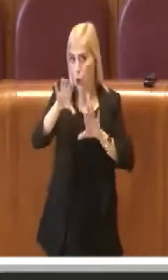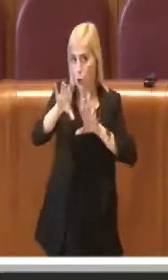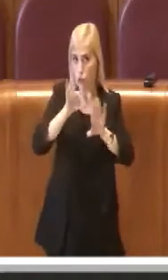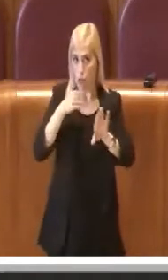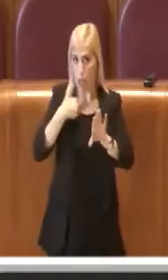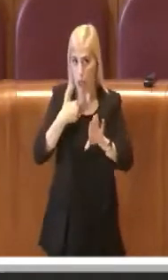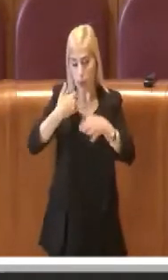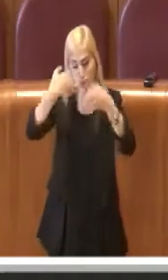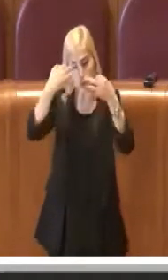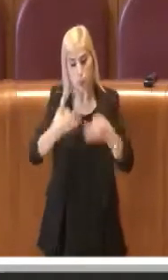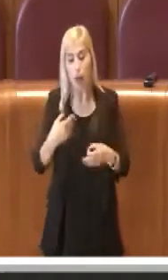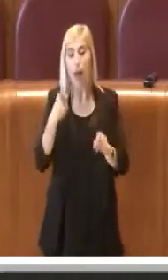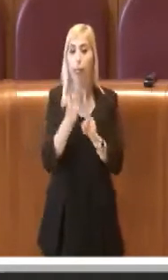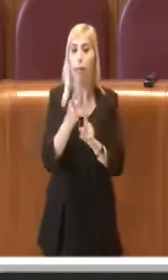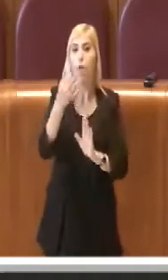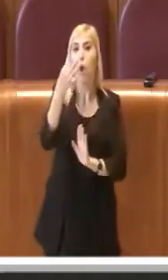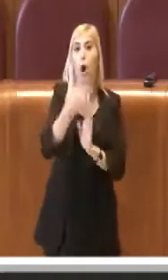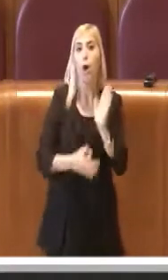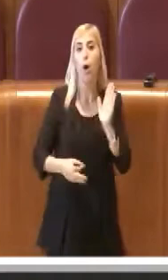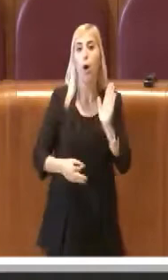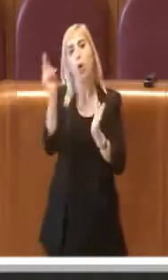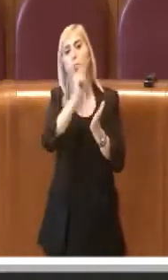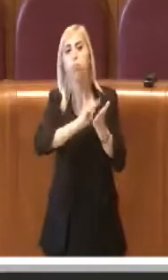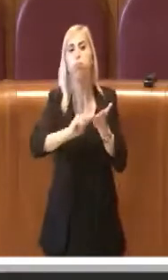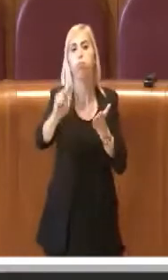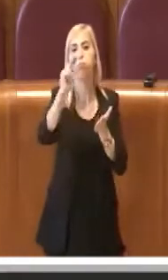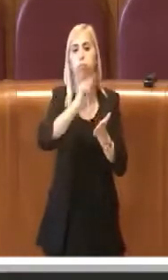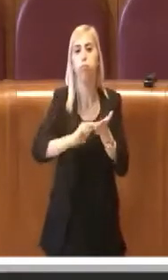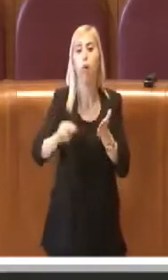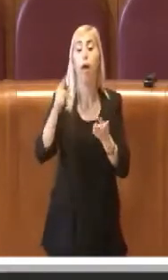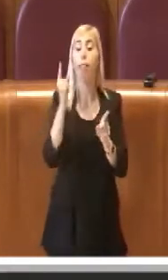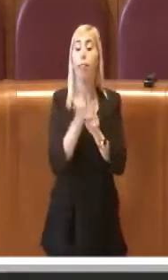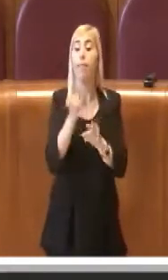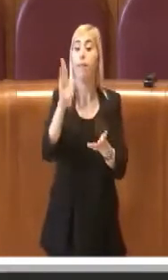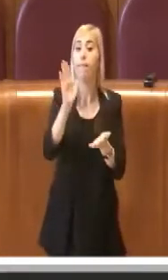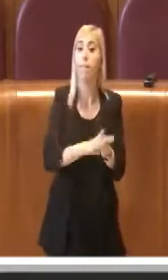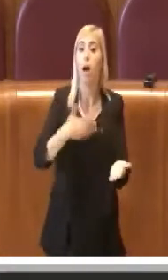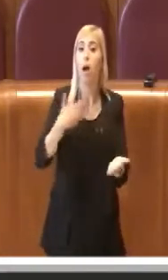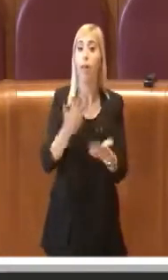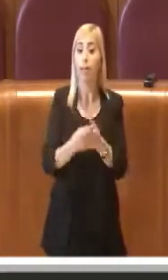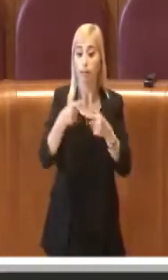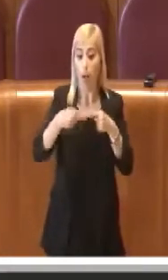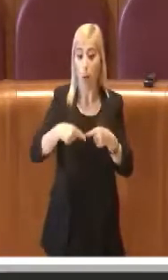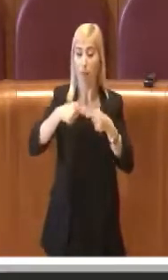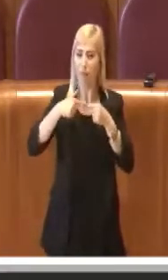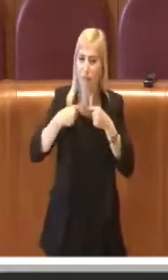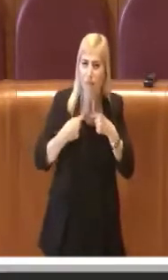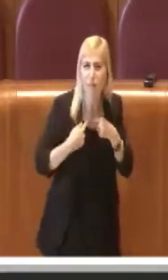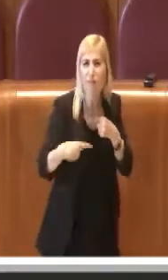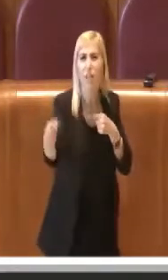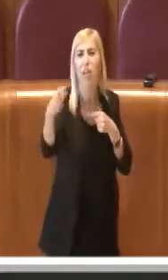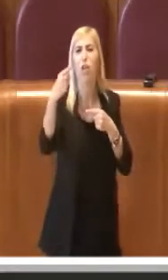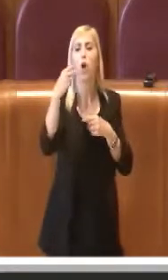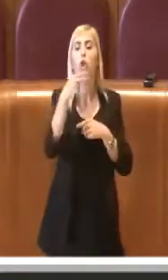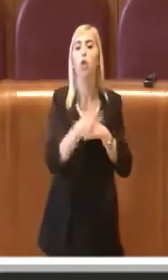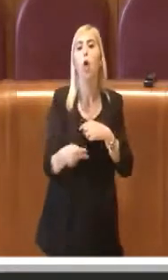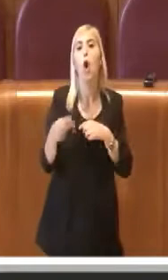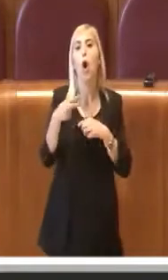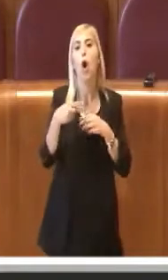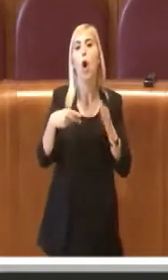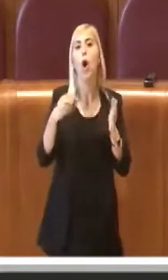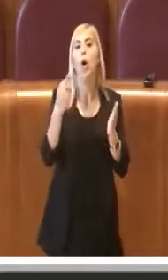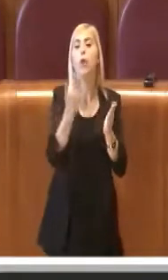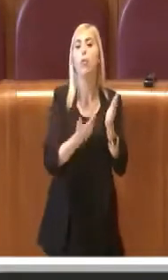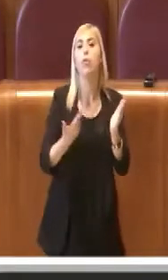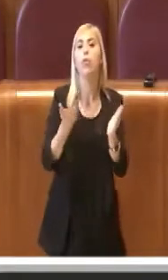devo mettere in piedi un regolamento, quel regolamento può valere da qui fino a che non vale la norma di rango superiore che viene